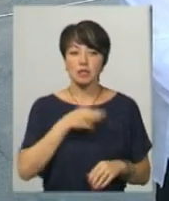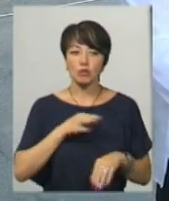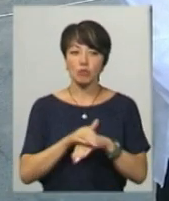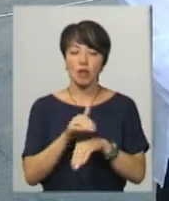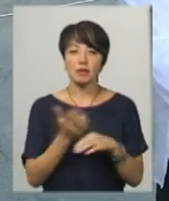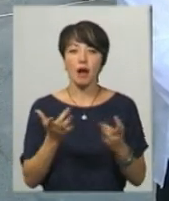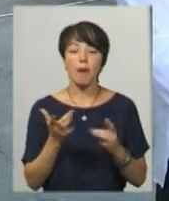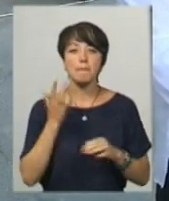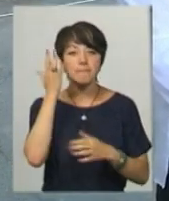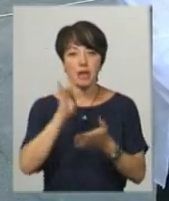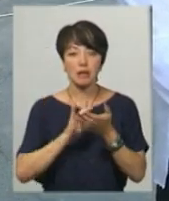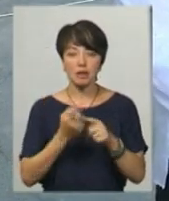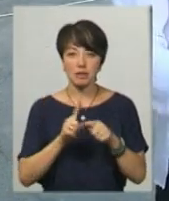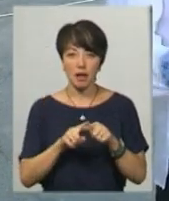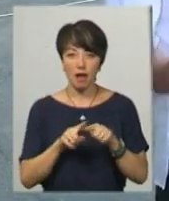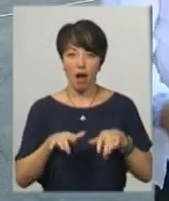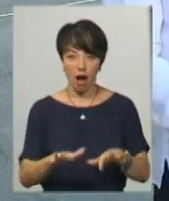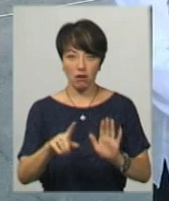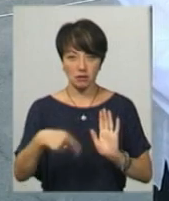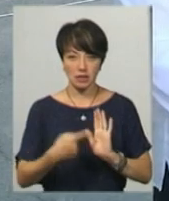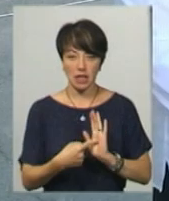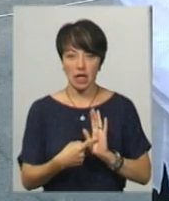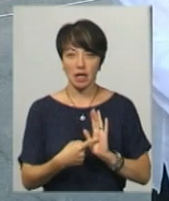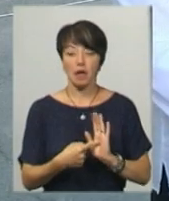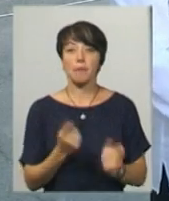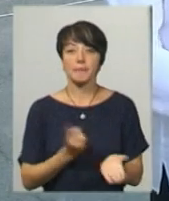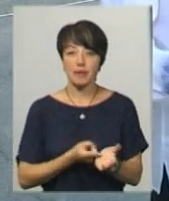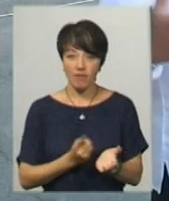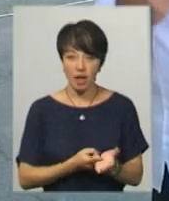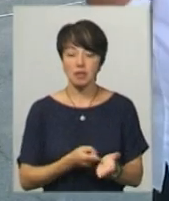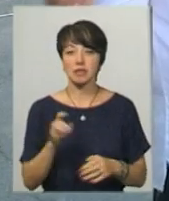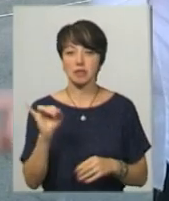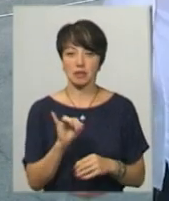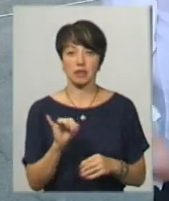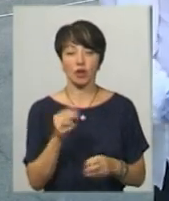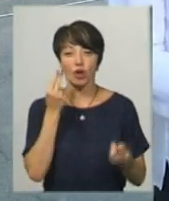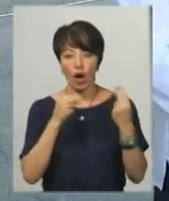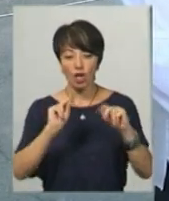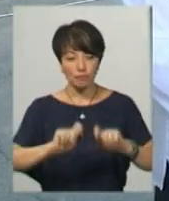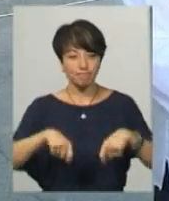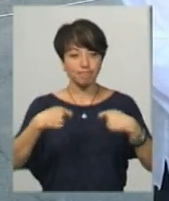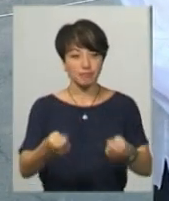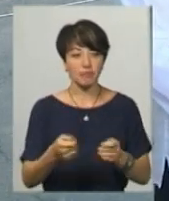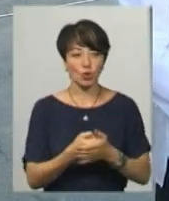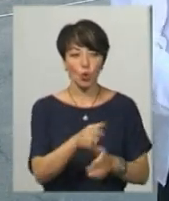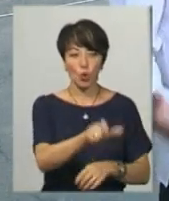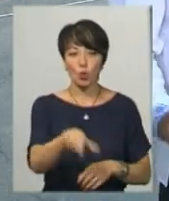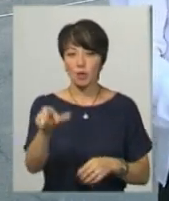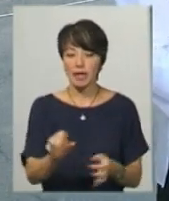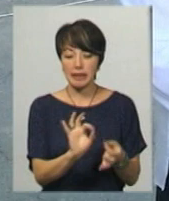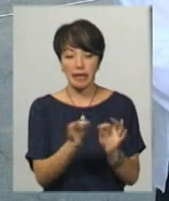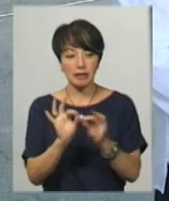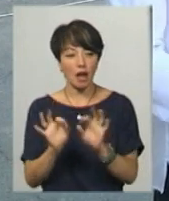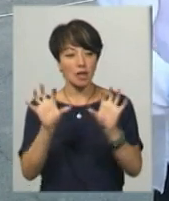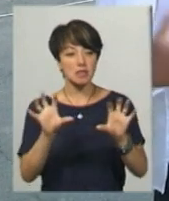мета цієї акції? Ну, власне, мета підтвердити і краще донести до людей саме деталі